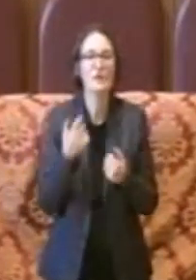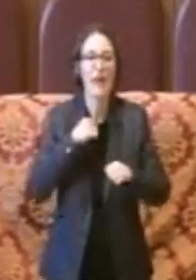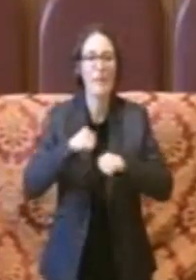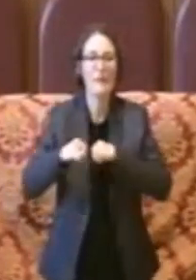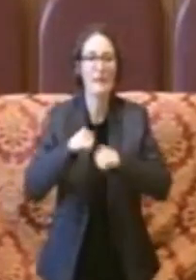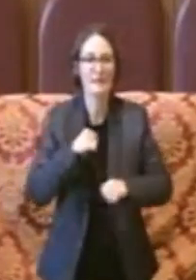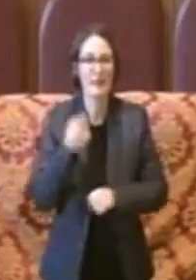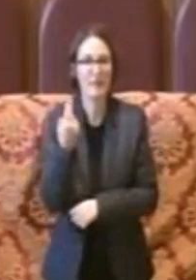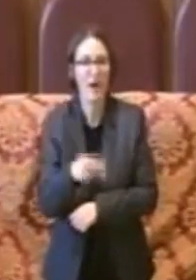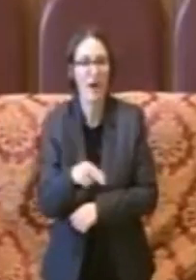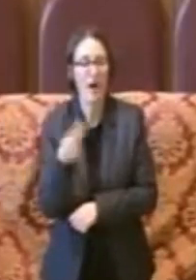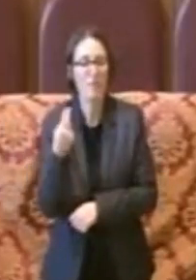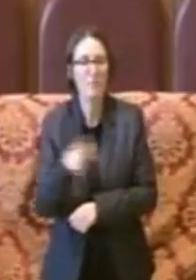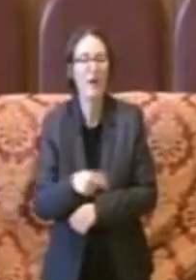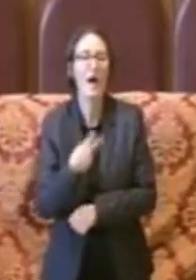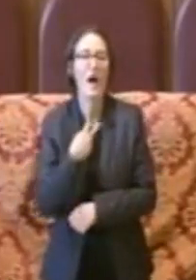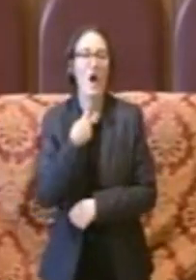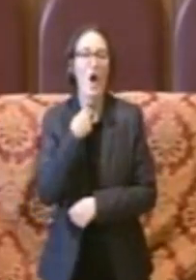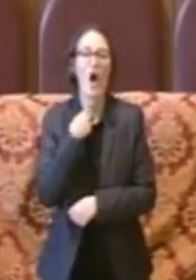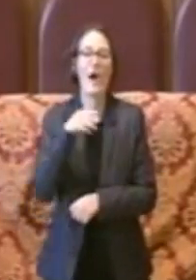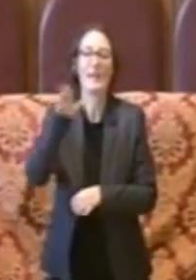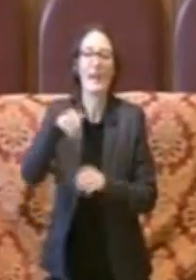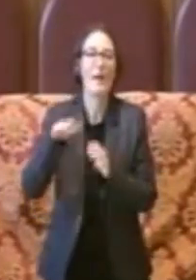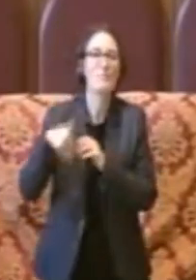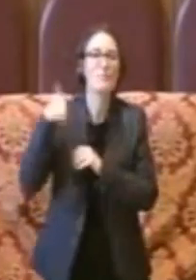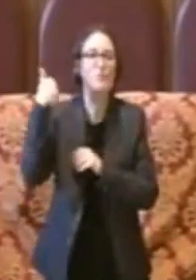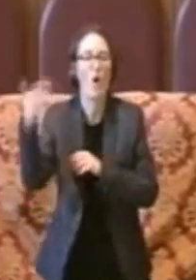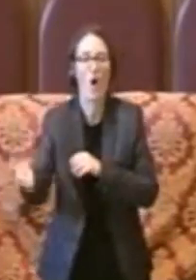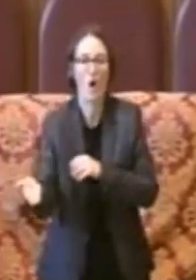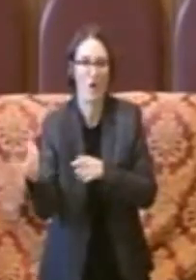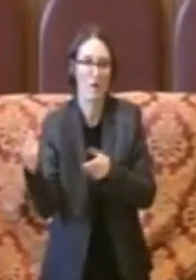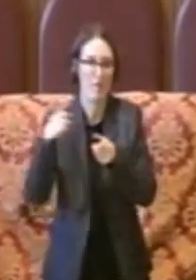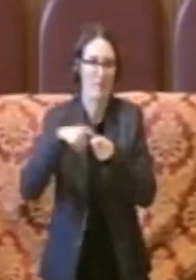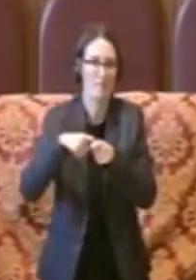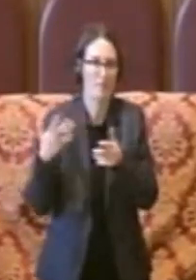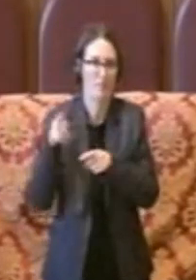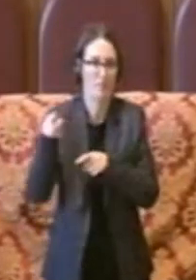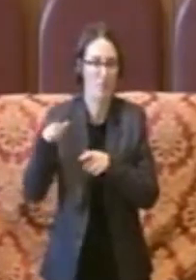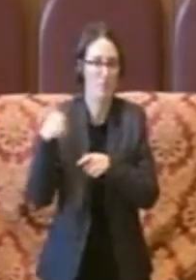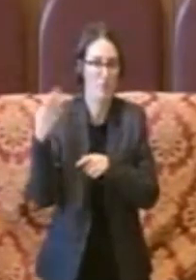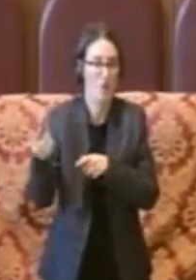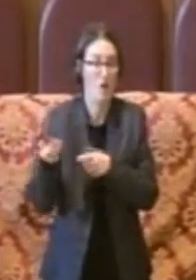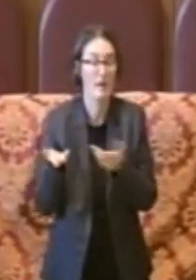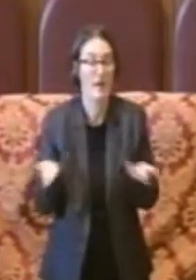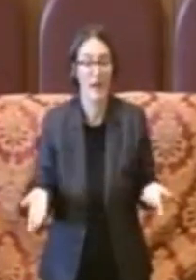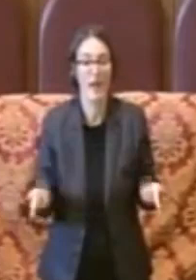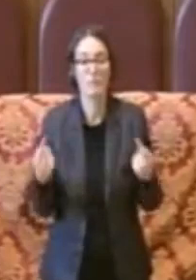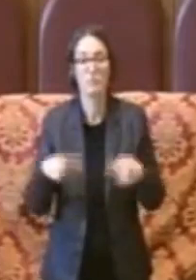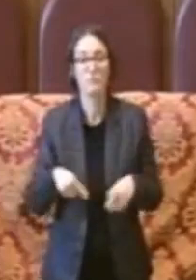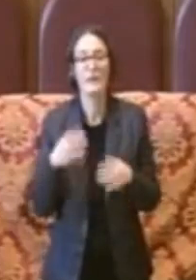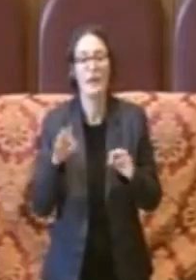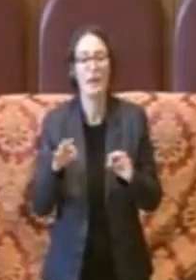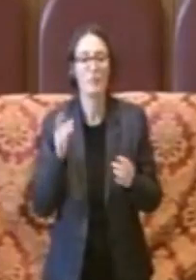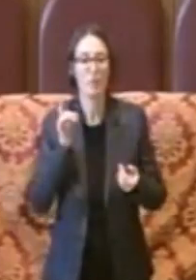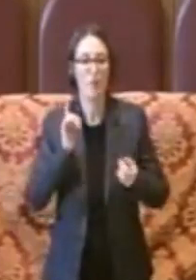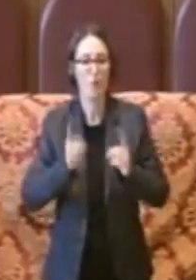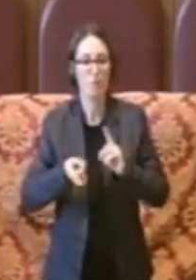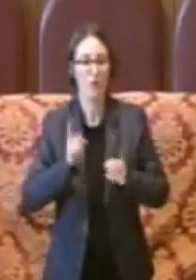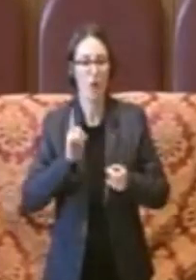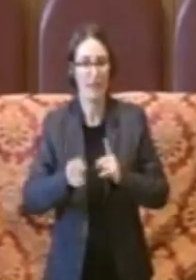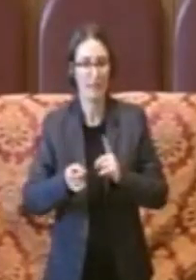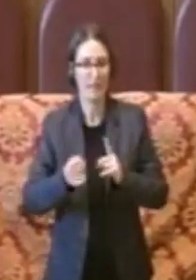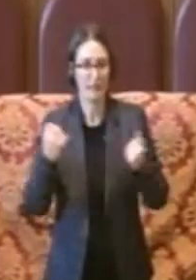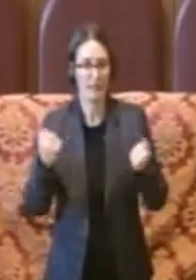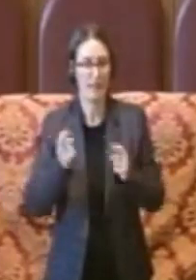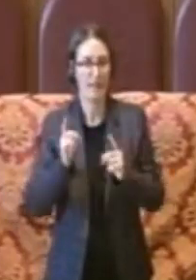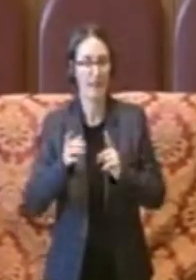a dare fuori, a esternalizzare. Quindi l'operazione politica che io vedo prima di tutto all'interno